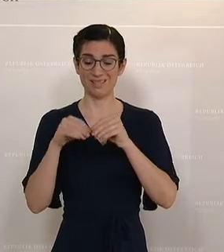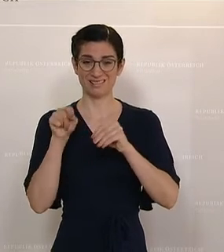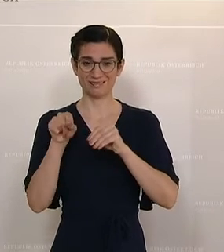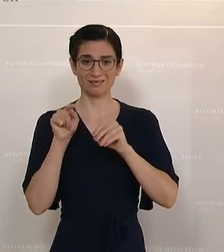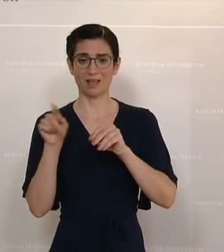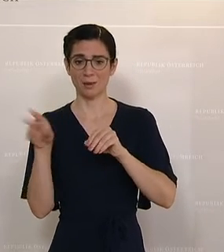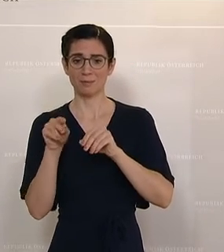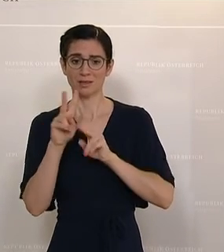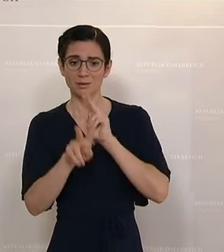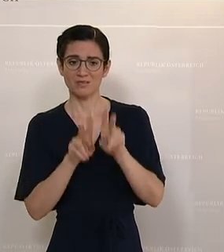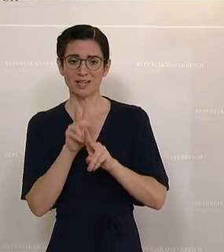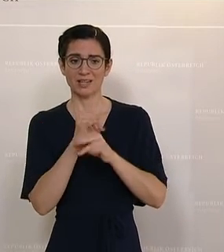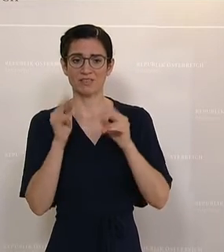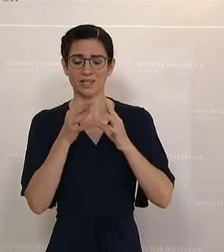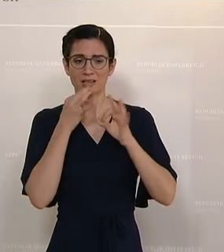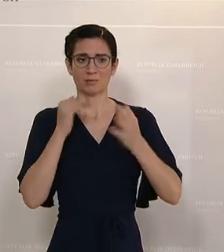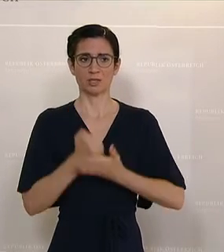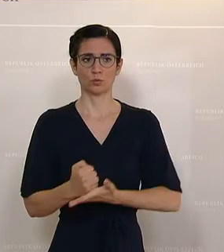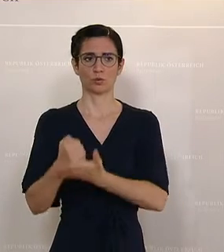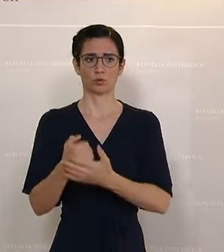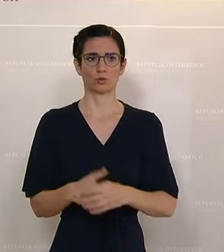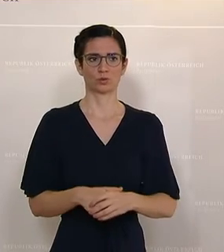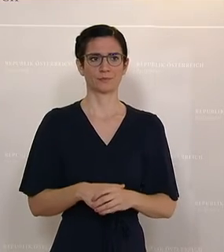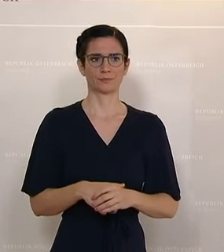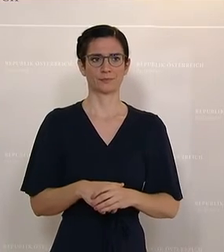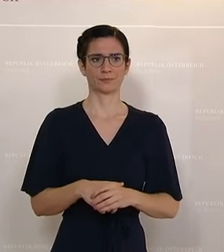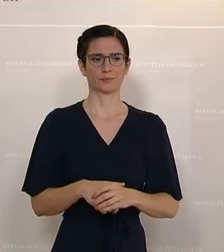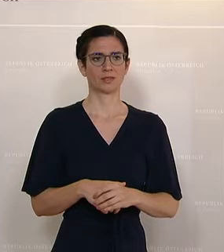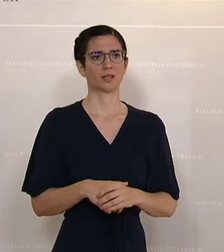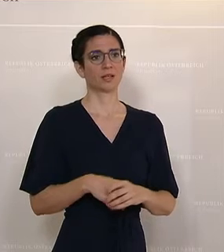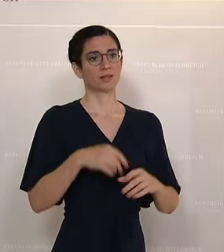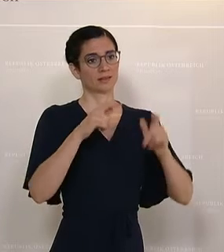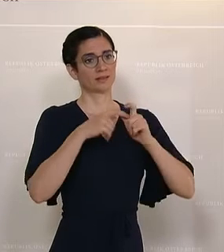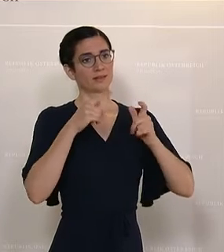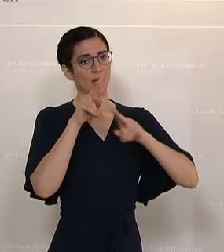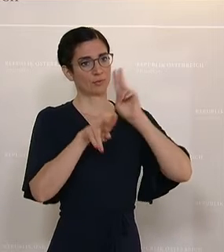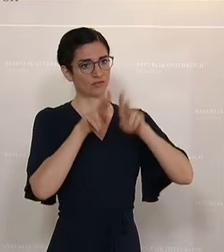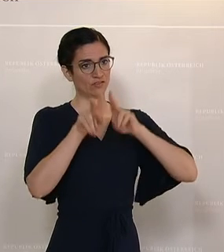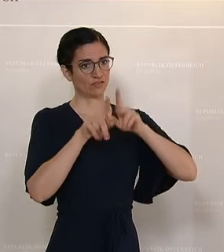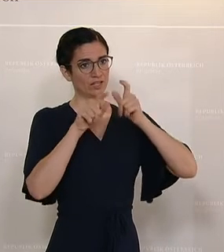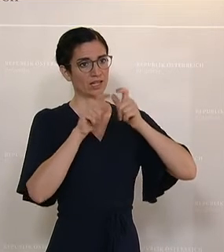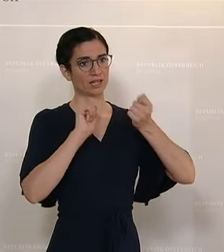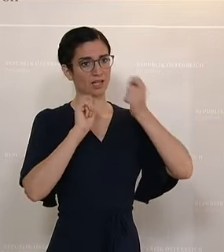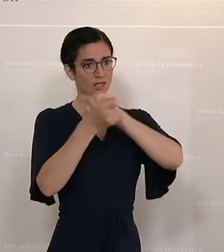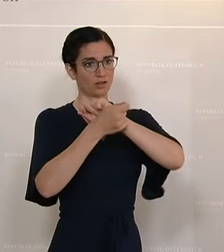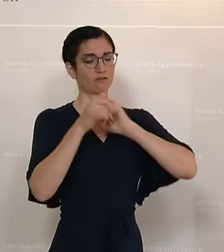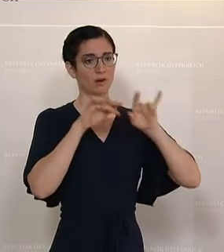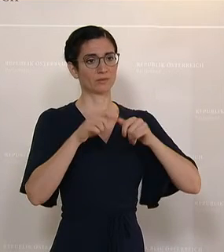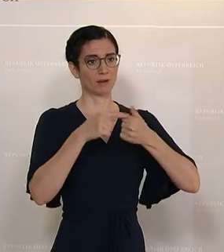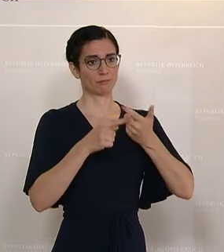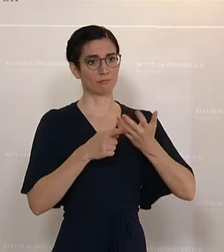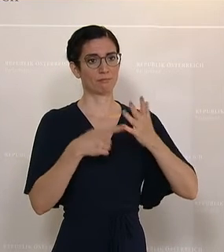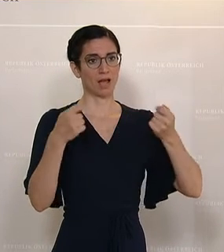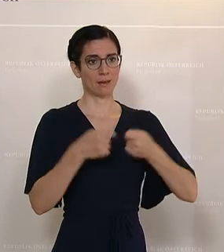noch besser zu unterstützen? Im Rahmen der Pflegereform sind folgende Maßnahmen zur Unterstützung Pflegender Angehörigen